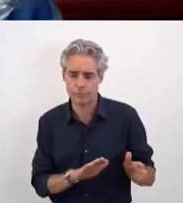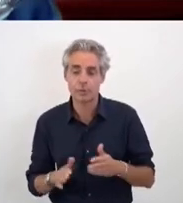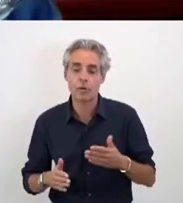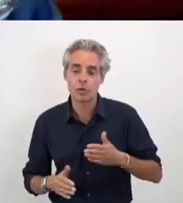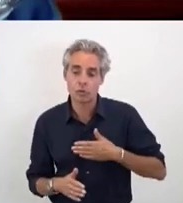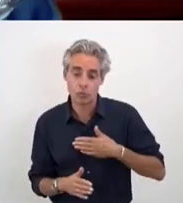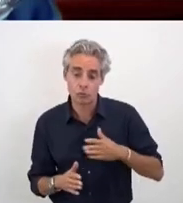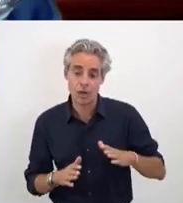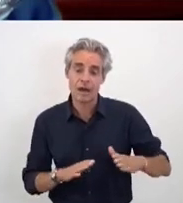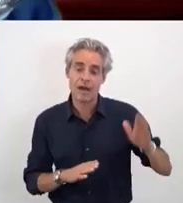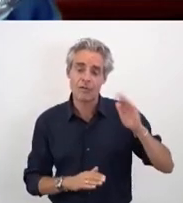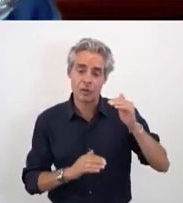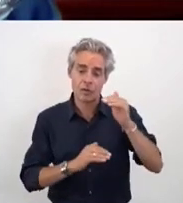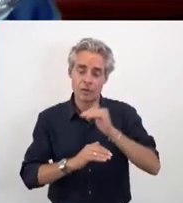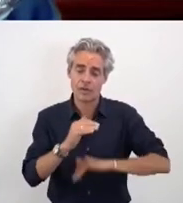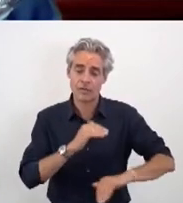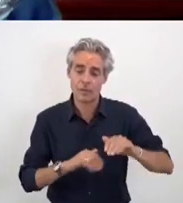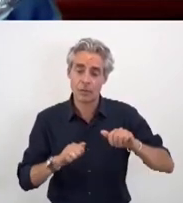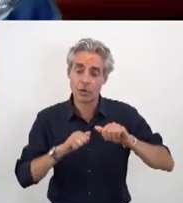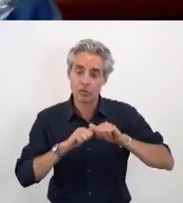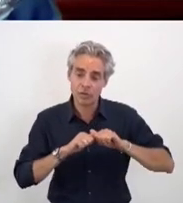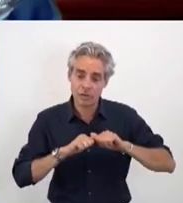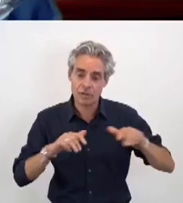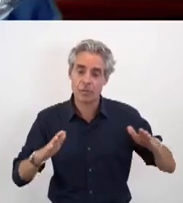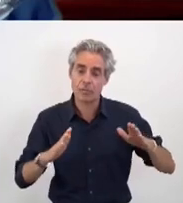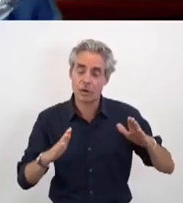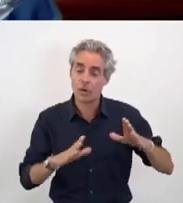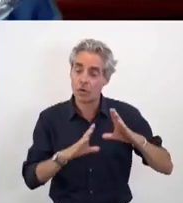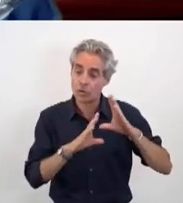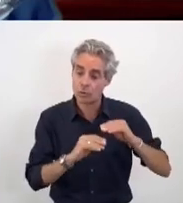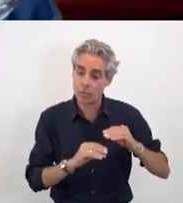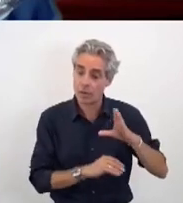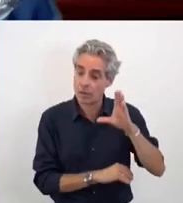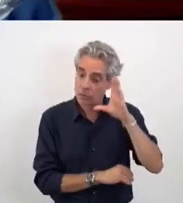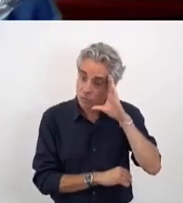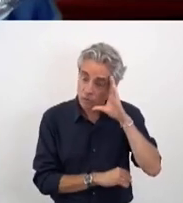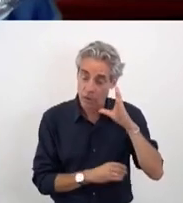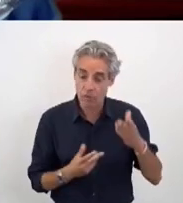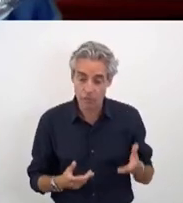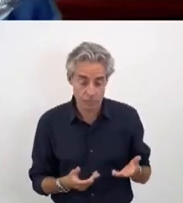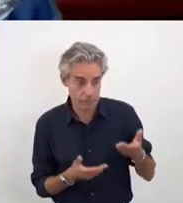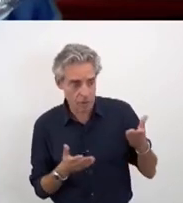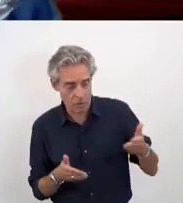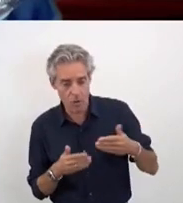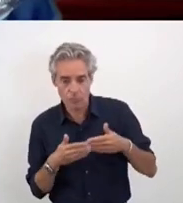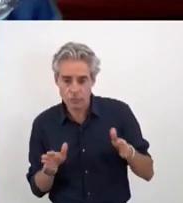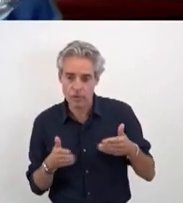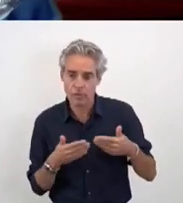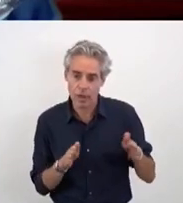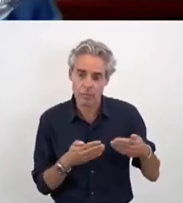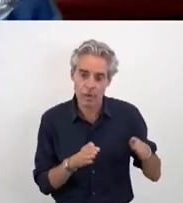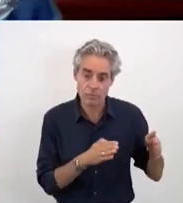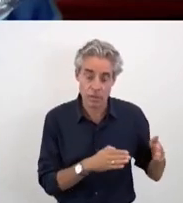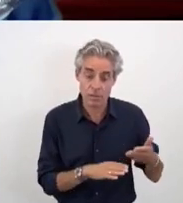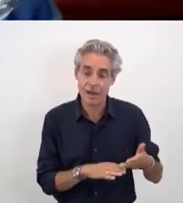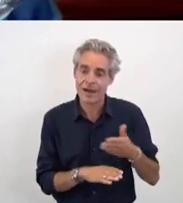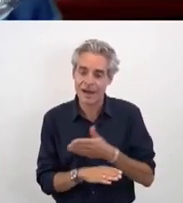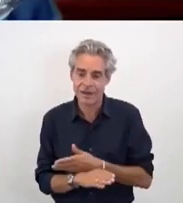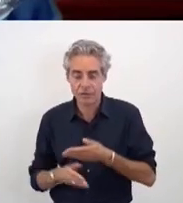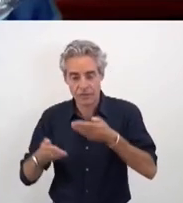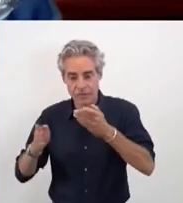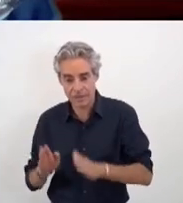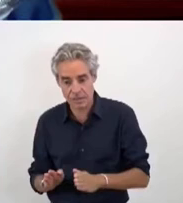un vaste plan de développement de places. Vous êtes encore en train d'ouvrir des places qui avaient fait l'objet de